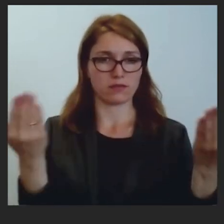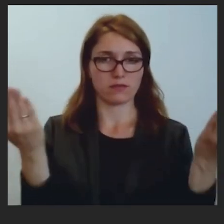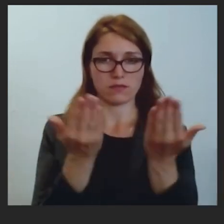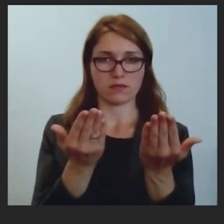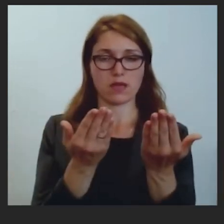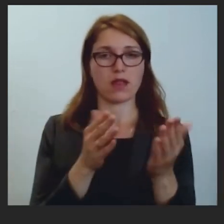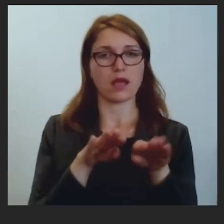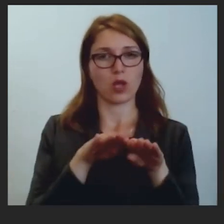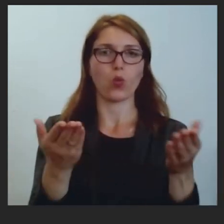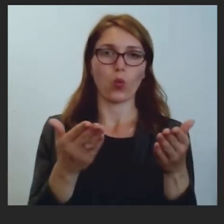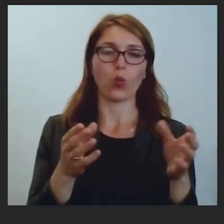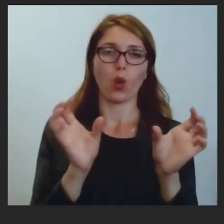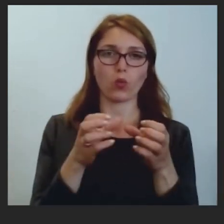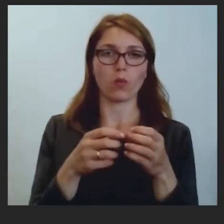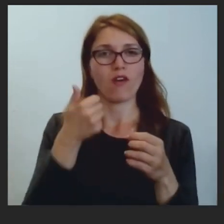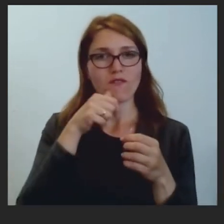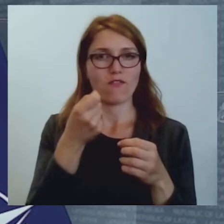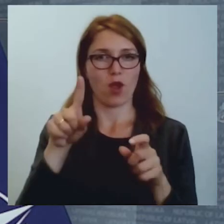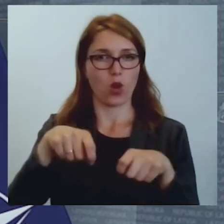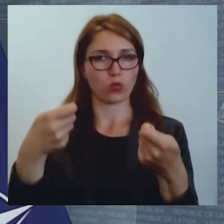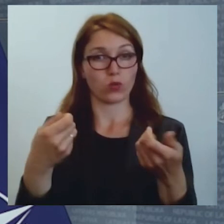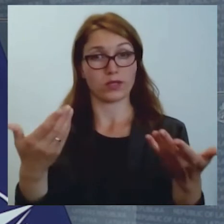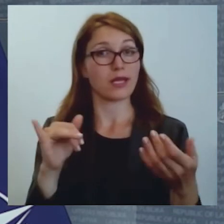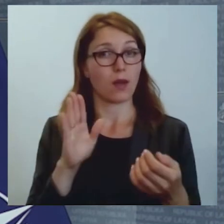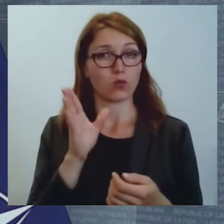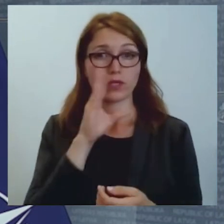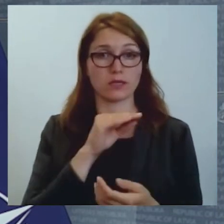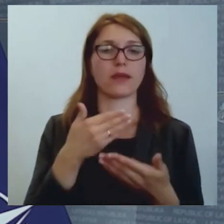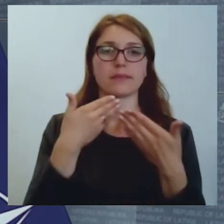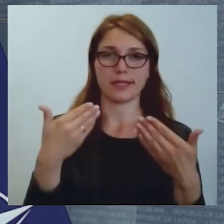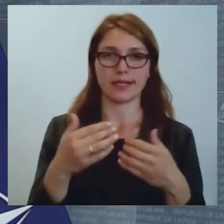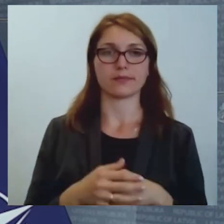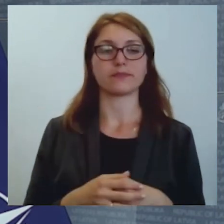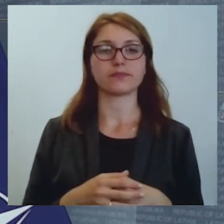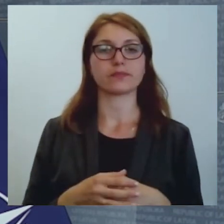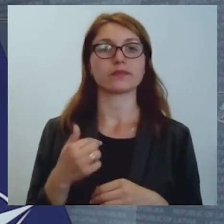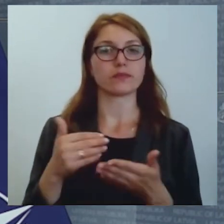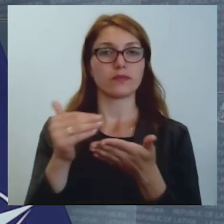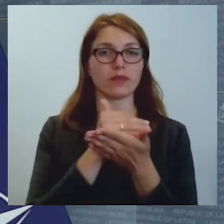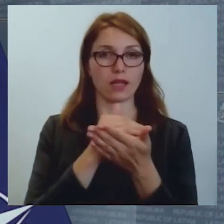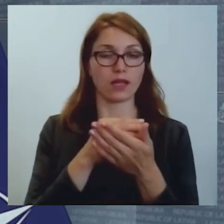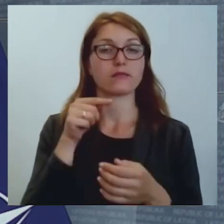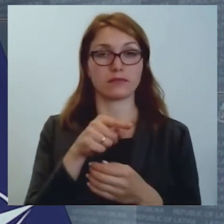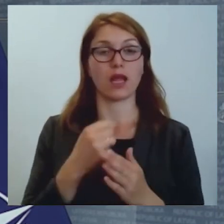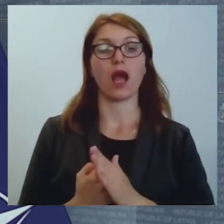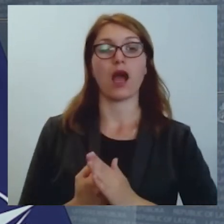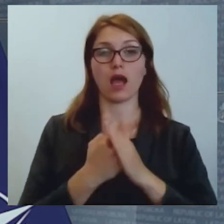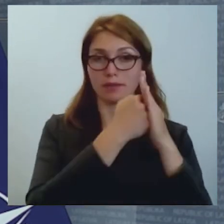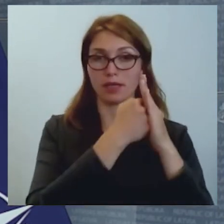grupām to paplašināt, ja būtu iespēja. Paldies! Tātad atkārtoši, ka šis atbalsts